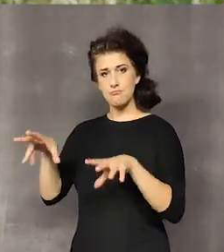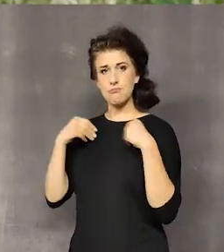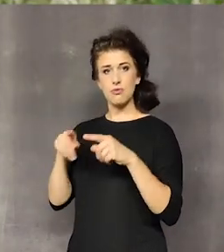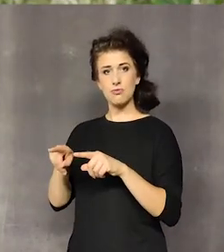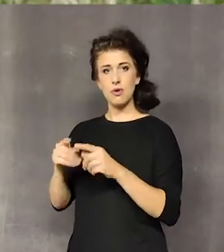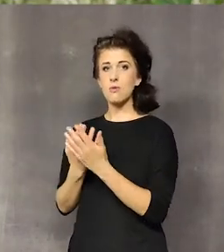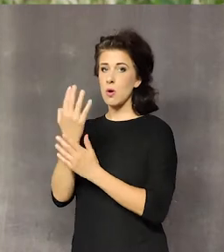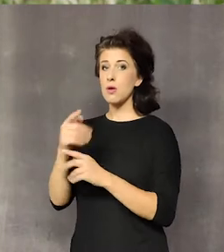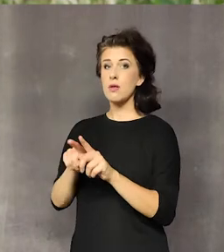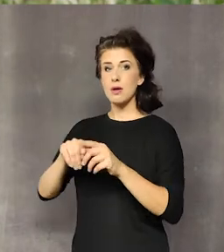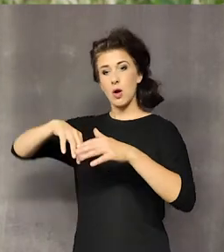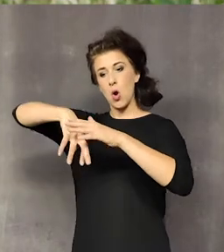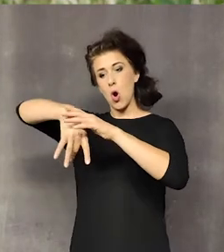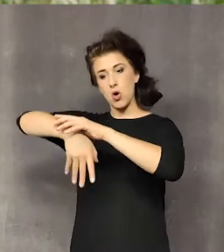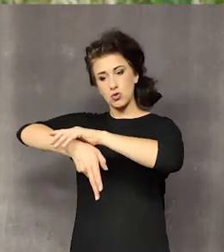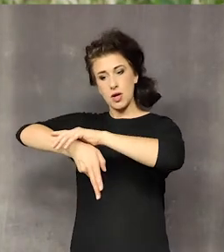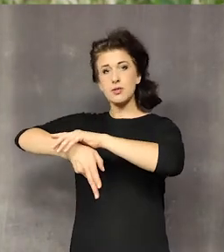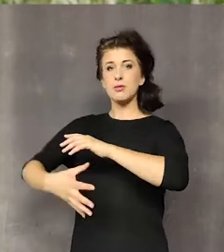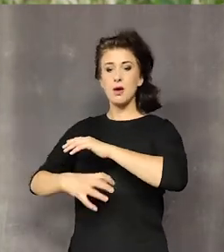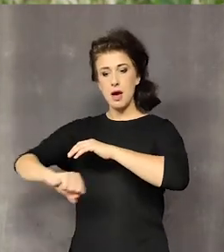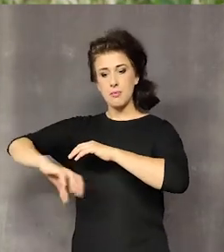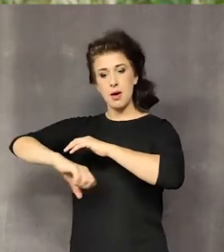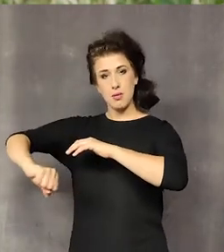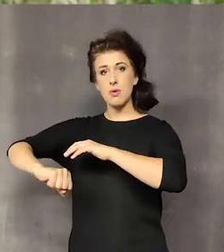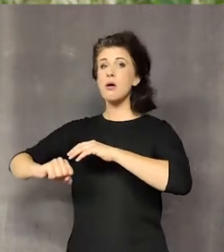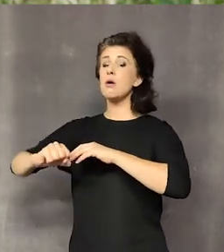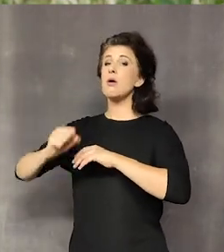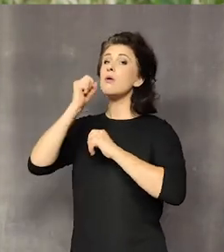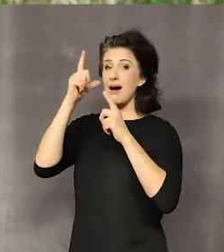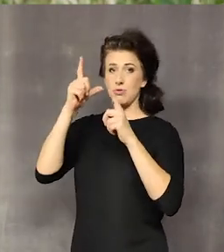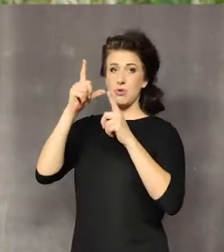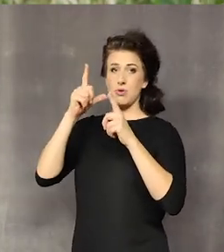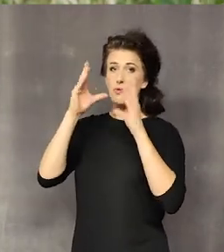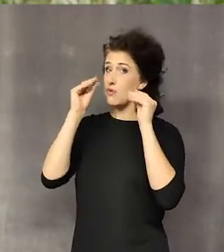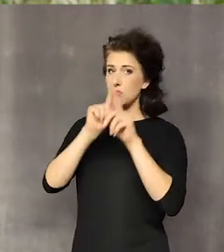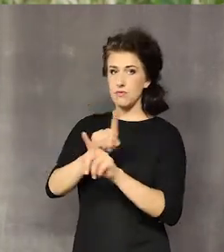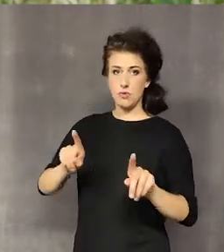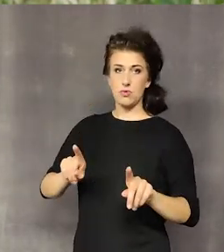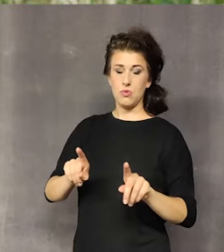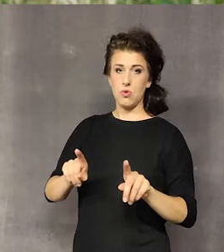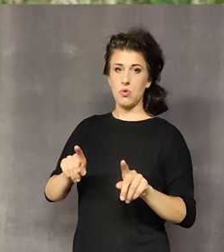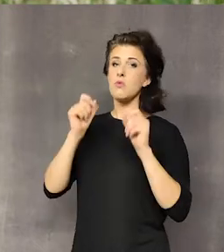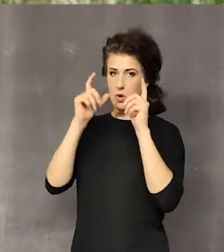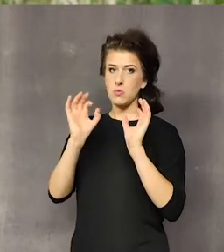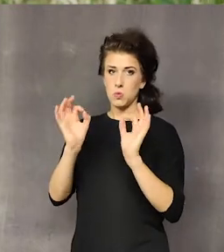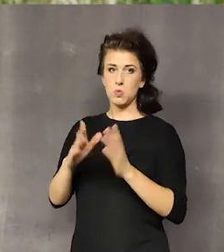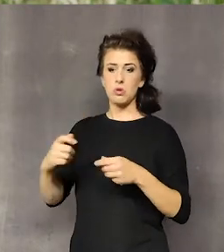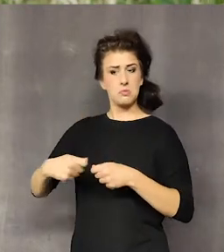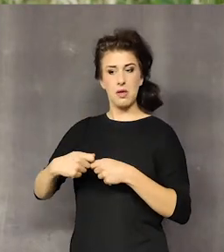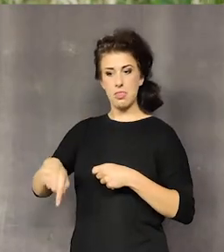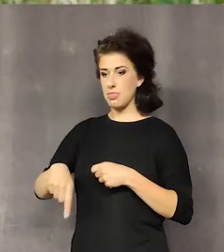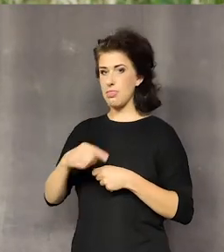Korzenie pozyskujemy najczęściej z rana. Nie wieczorami, tylko rano, gdzie jest też dość spora wilgotność, to akurat nie przeszkadza tej